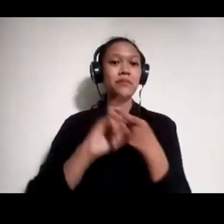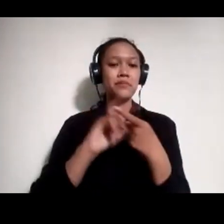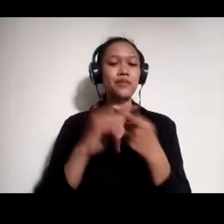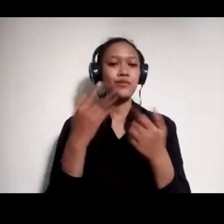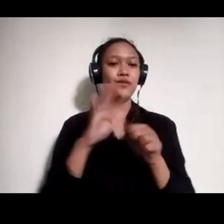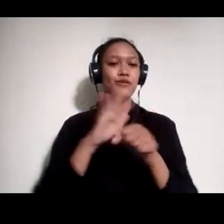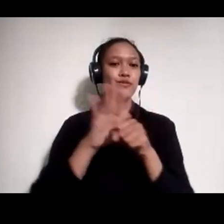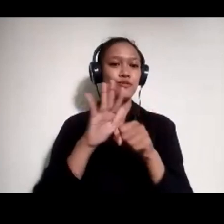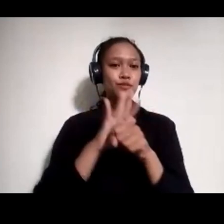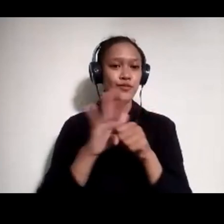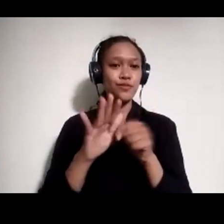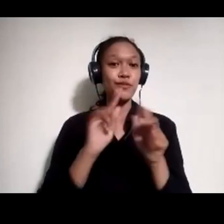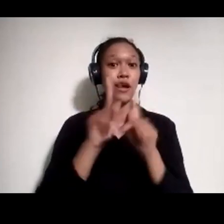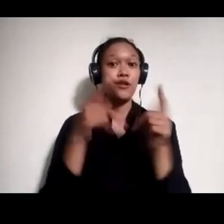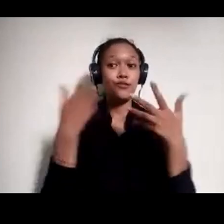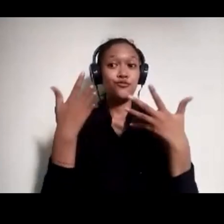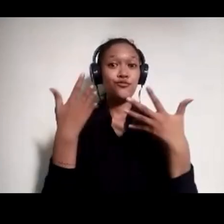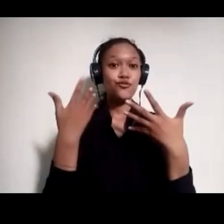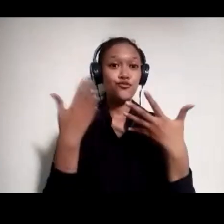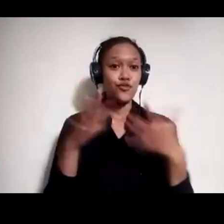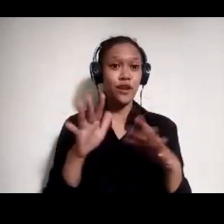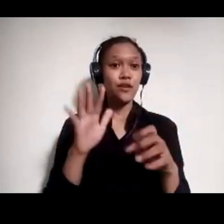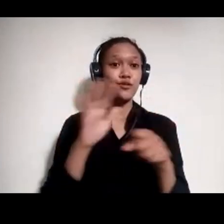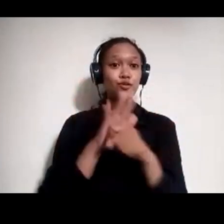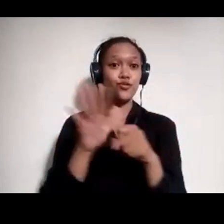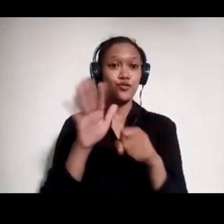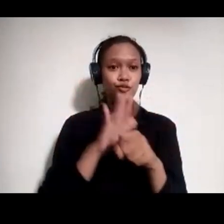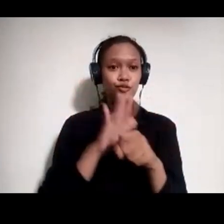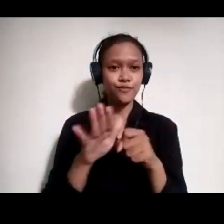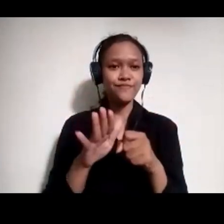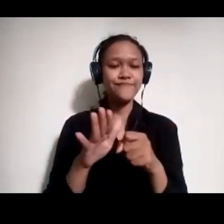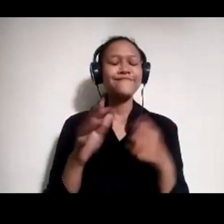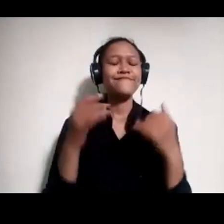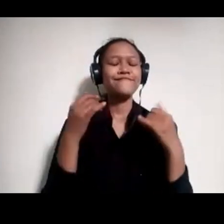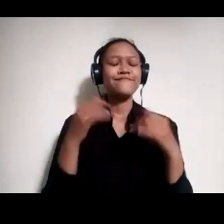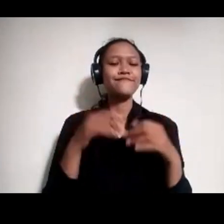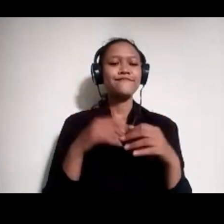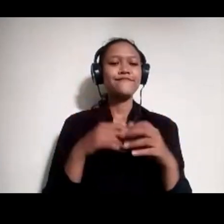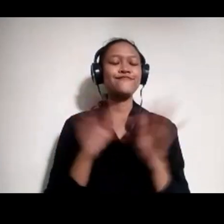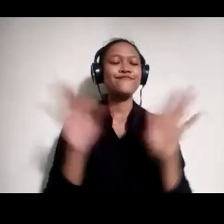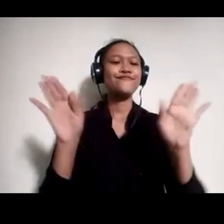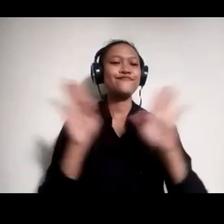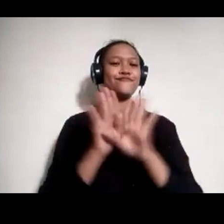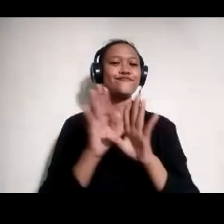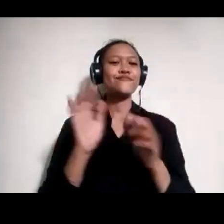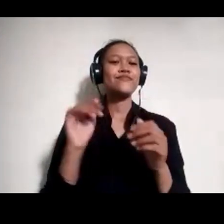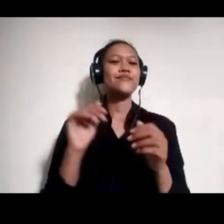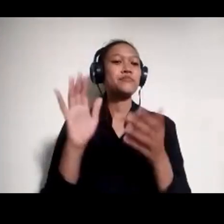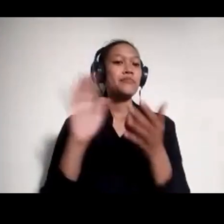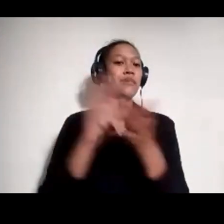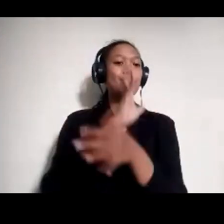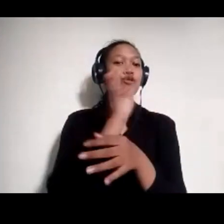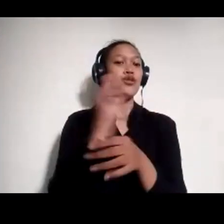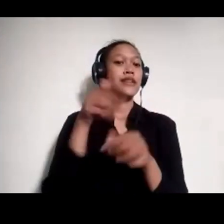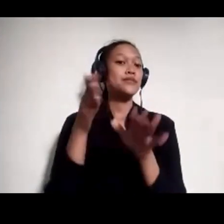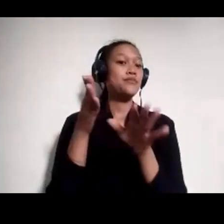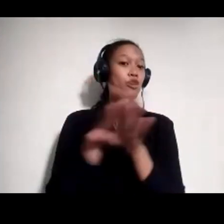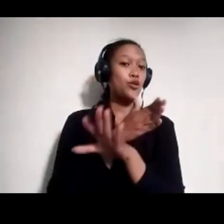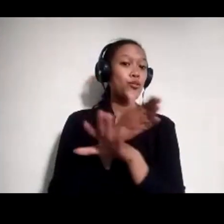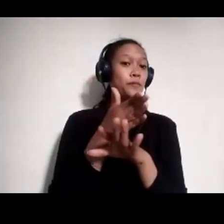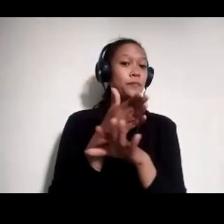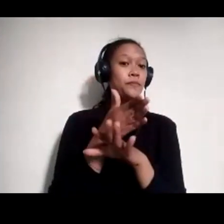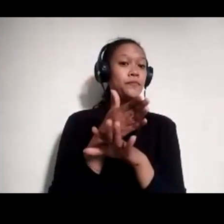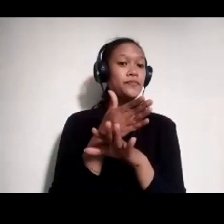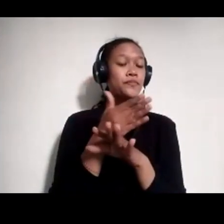Kalau memang sudah, kita cukupkan sesi pada kesempatan sore hari ini, tapi sebelumnya, akan ada yang